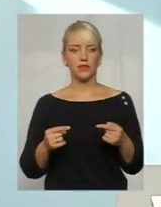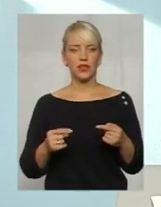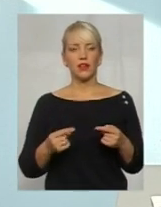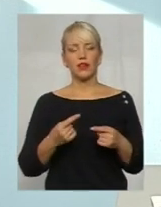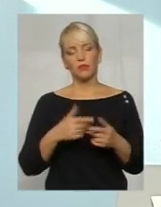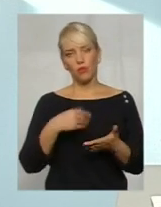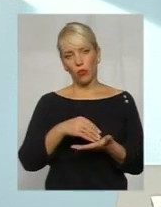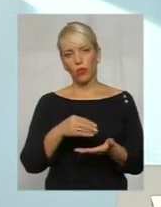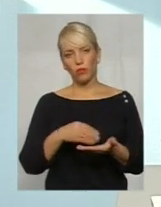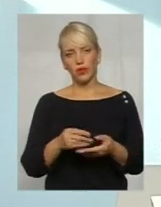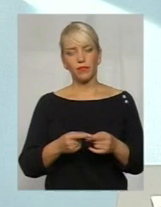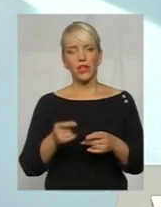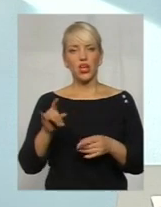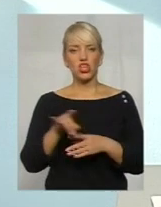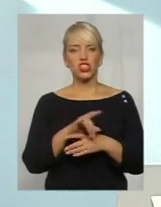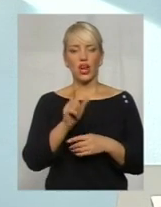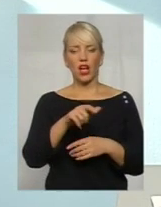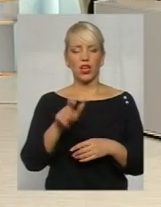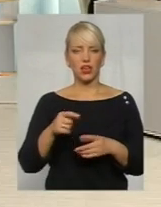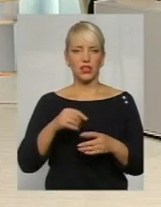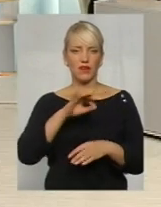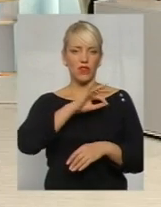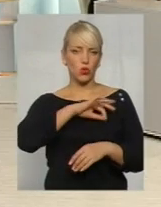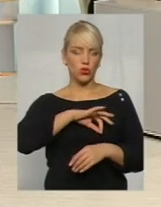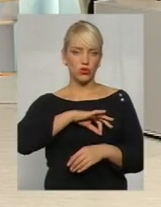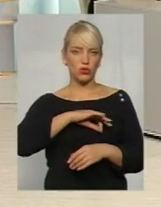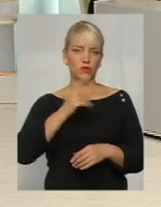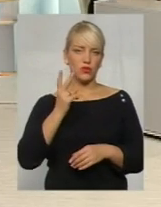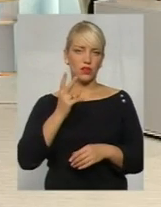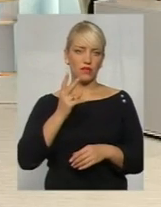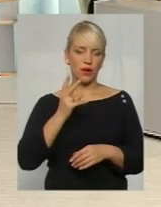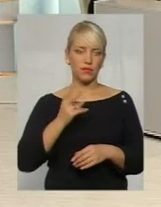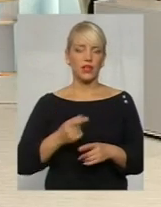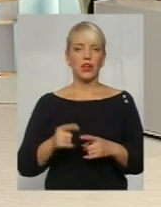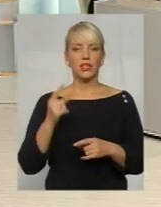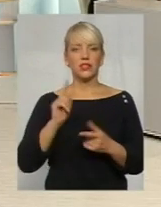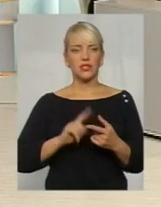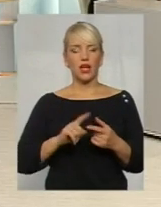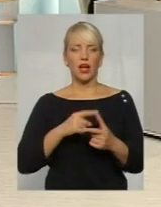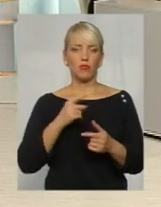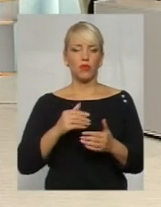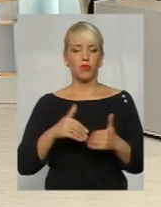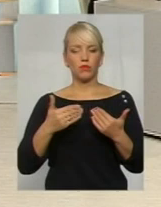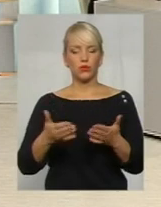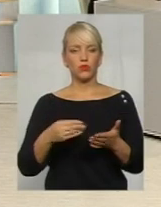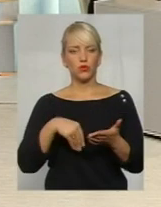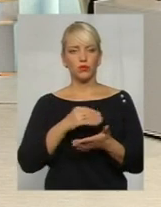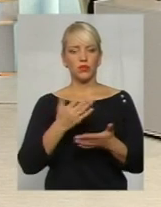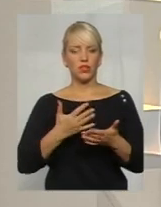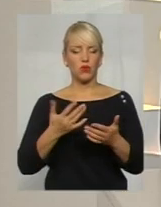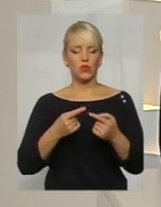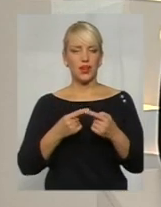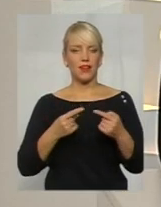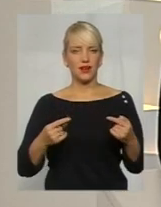покупки. Шахраї тут використовують два боки. Або пропонують купити якусь річ,